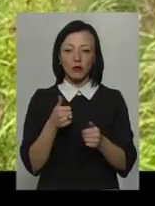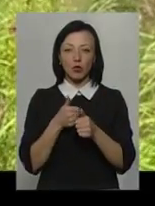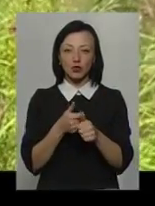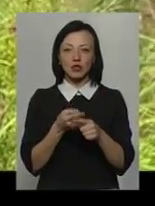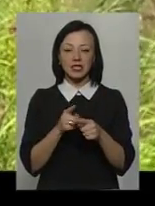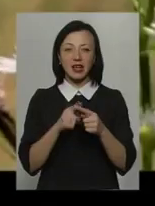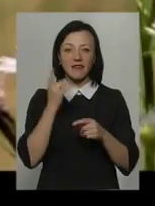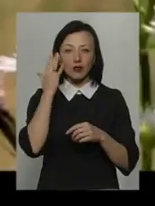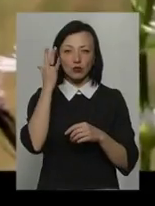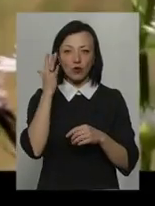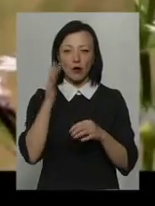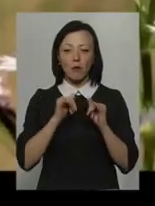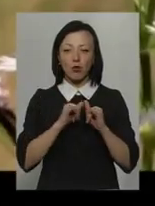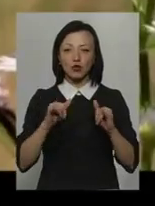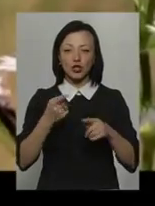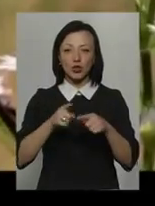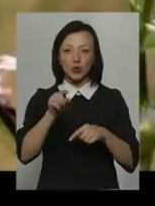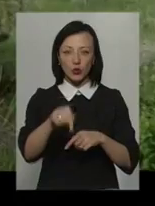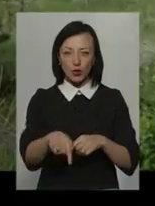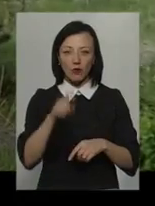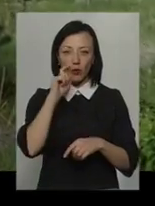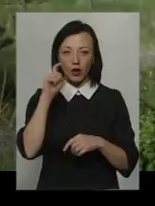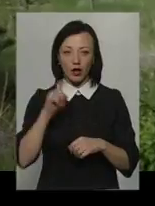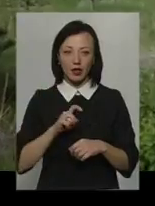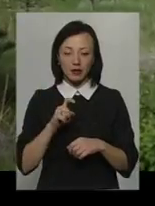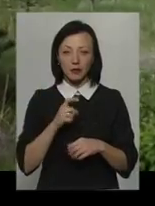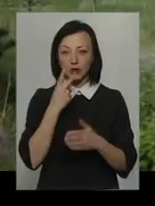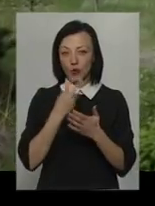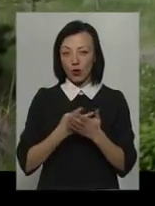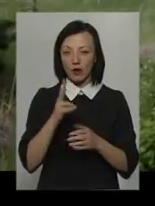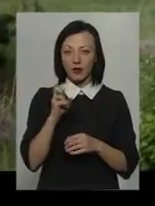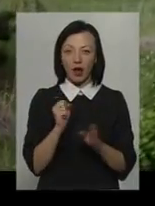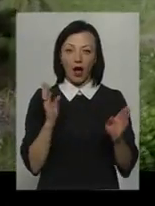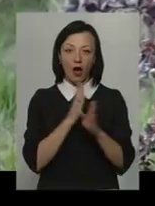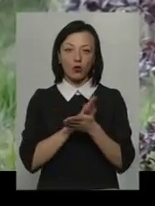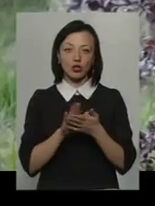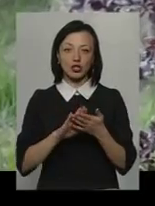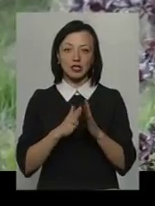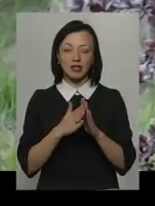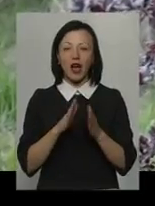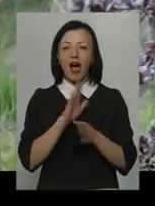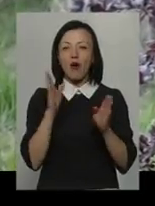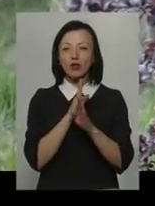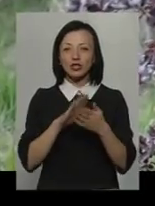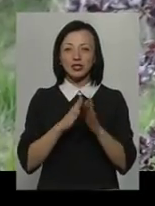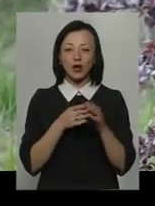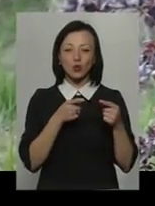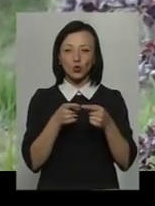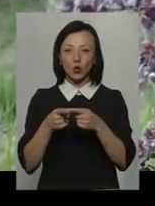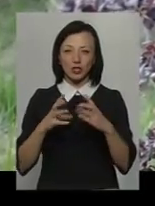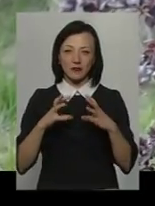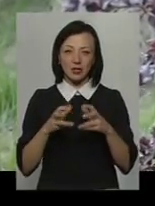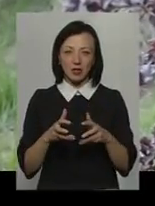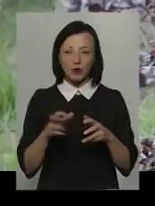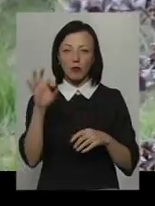цієї філософії поширюють її і в Україні. З огляду на екологічний стан багатьох куточків нашої землі,